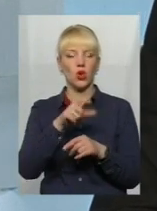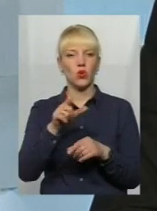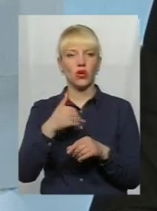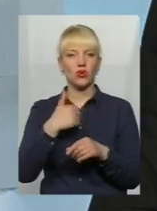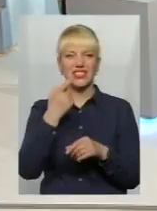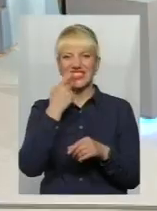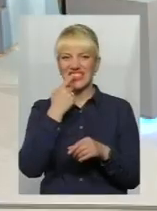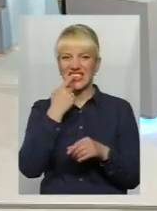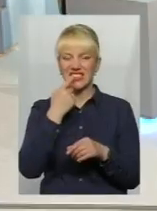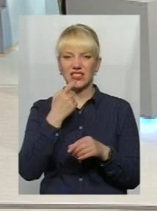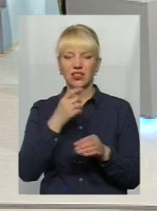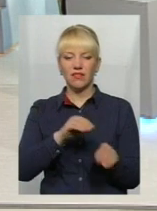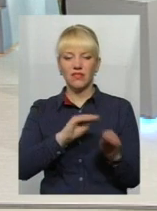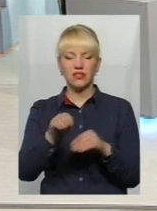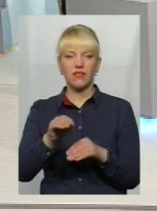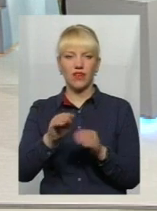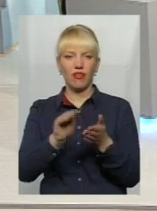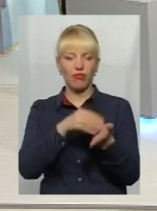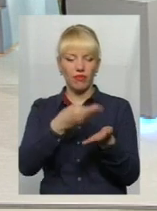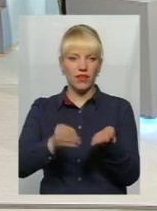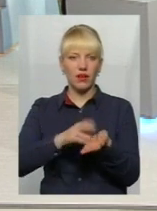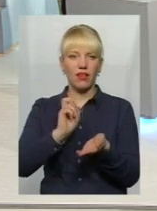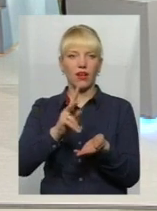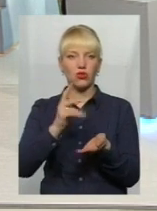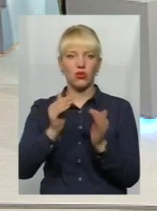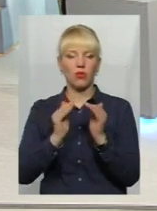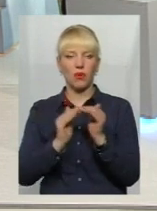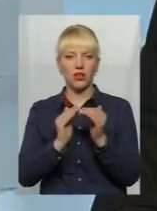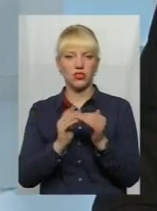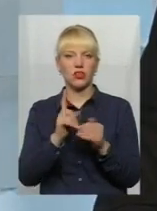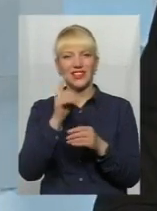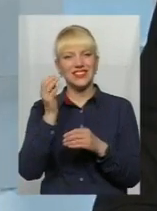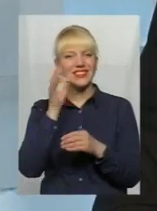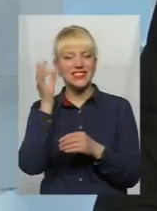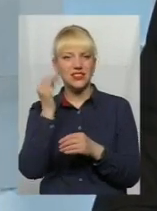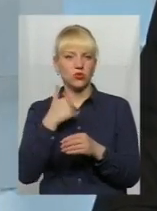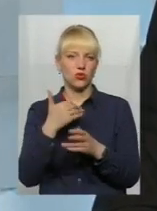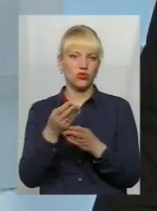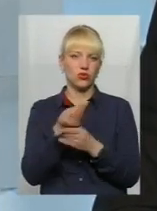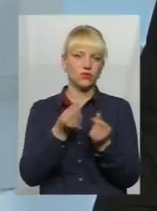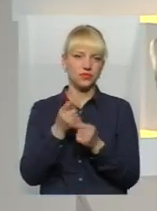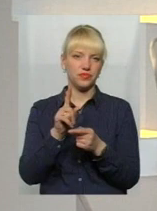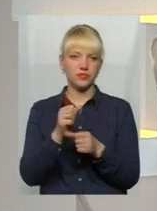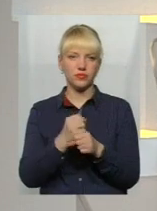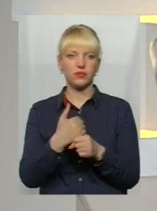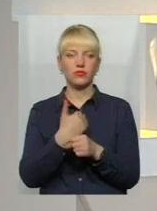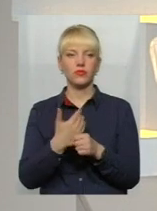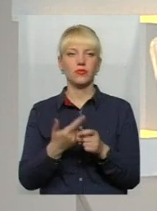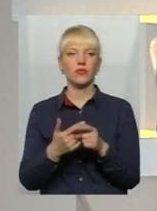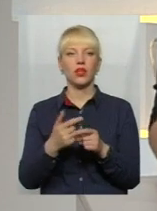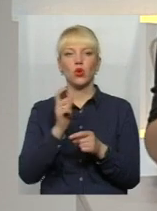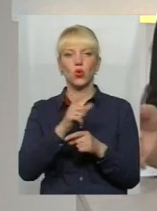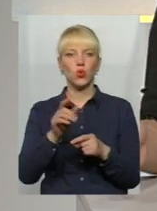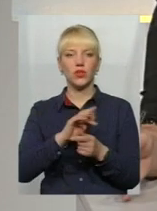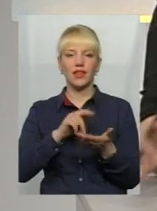яйці за домашній виставити, або птицю, або ще щось хочуть сфальсифікувати, хочуть схитрити. І під ту марку трошки є, на жаль такі анонсую, люди не